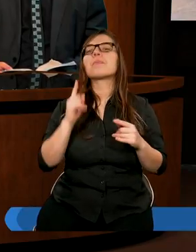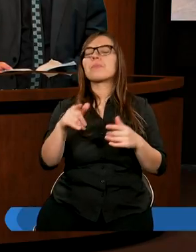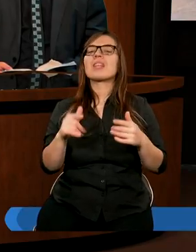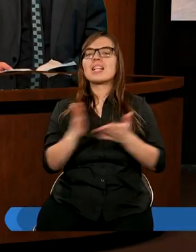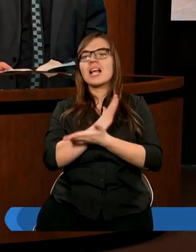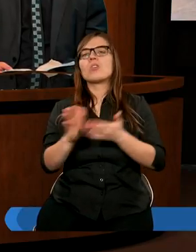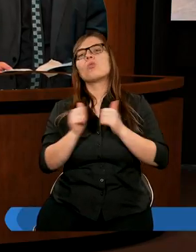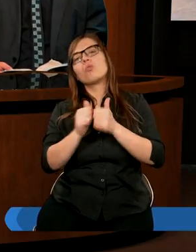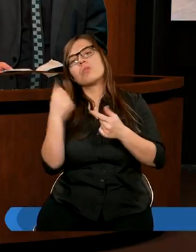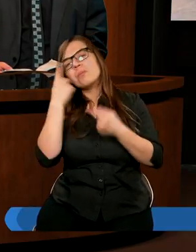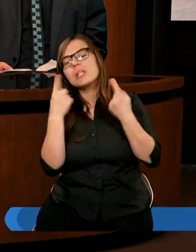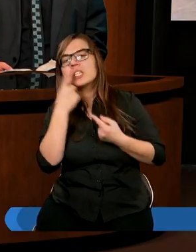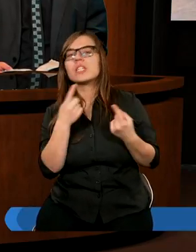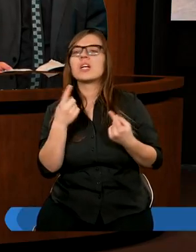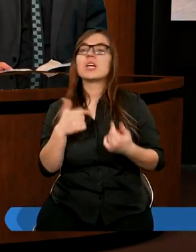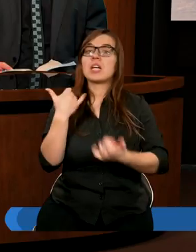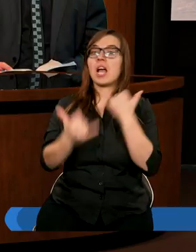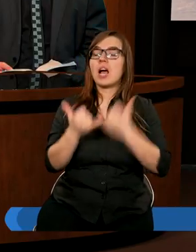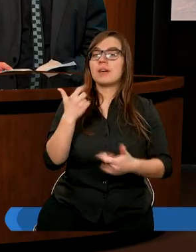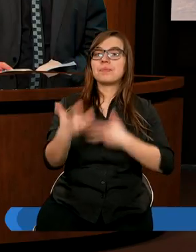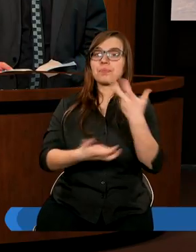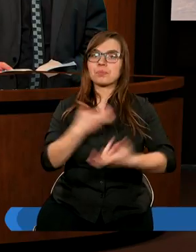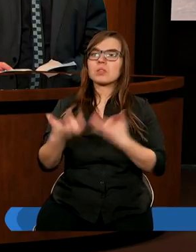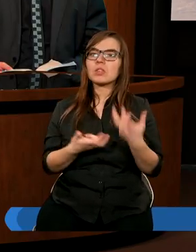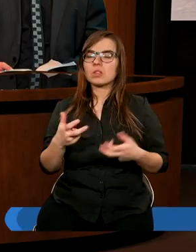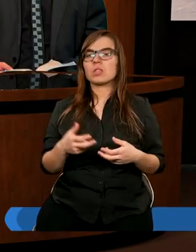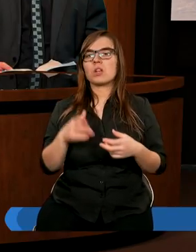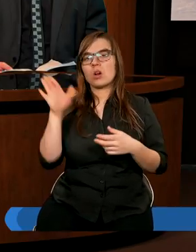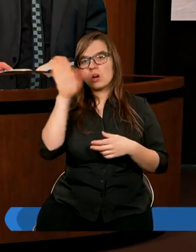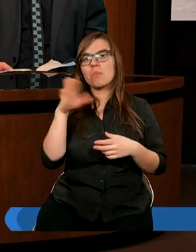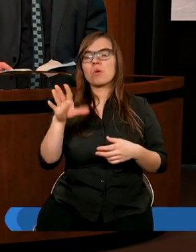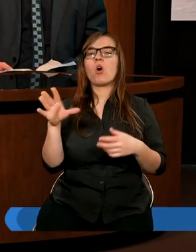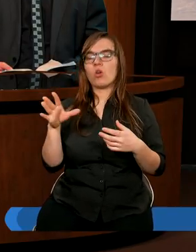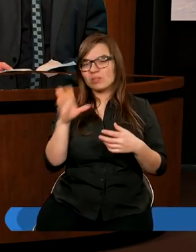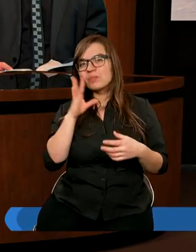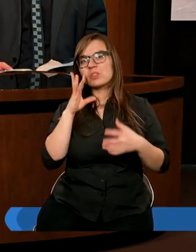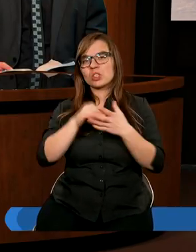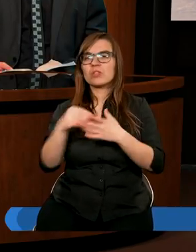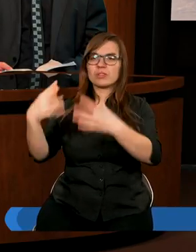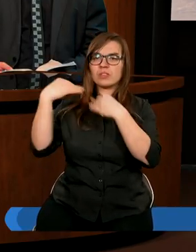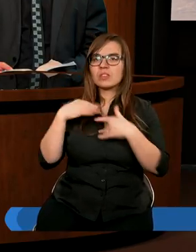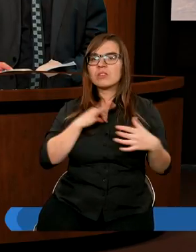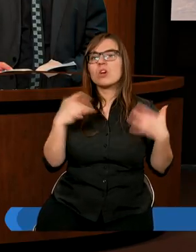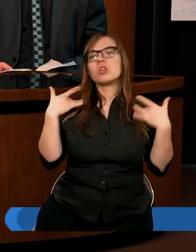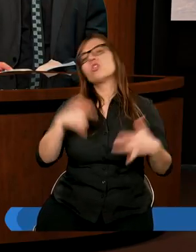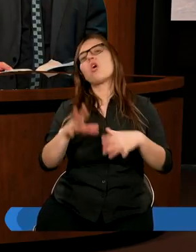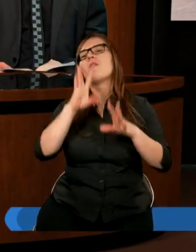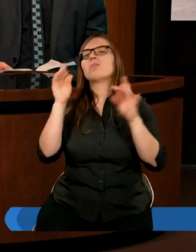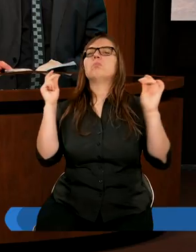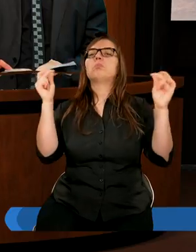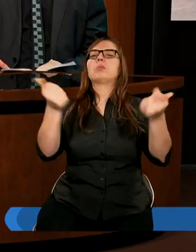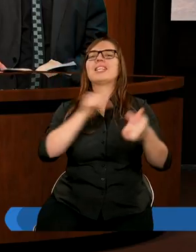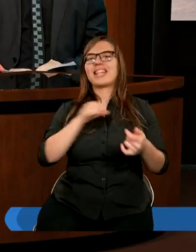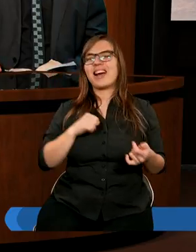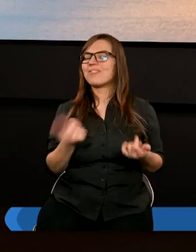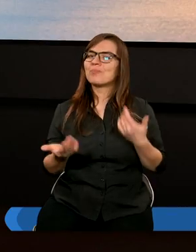zdania, że jeśli przyjmie się Boga do serca, to później już wszystko samo będzie tak